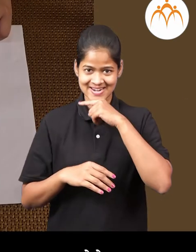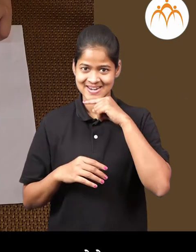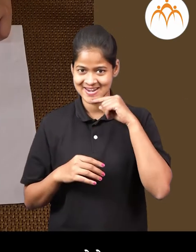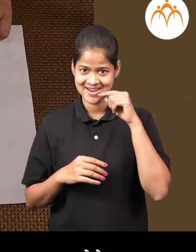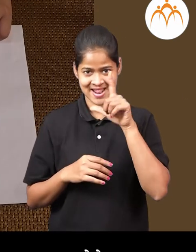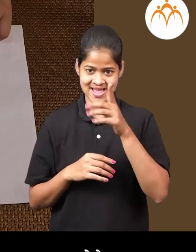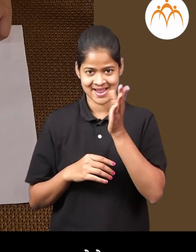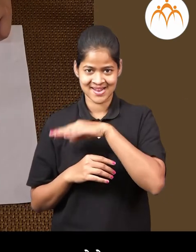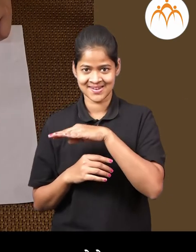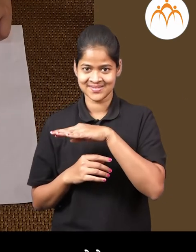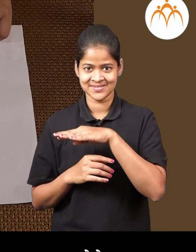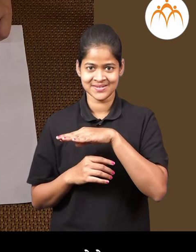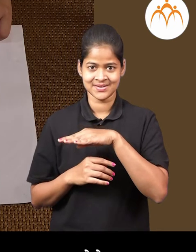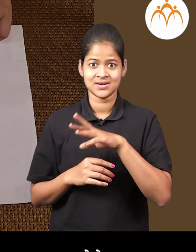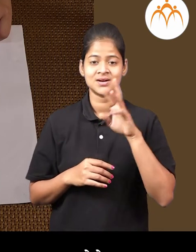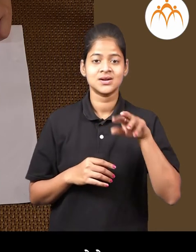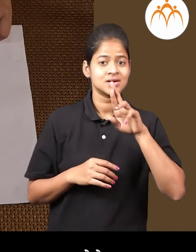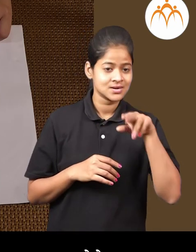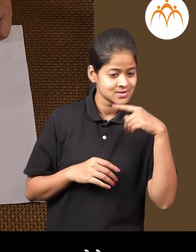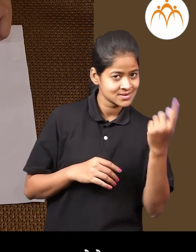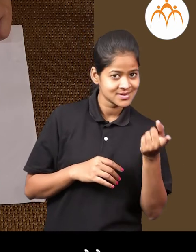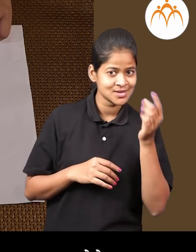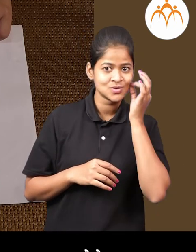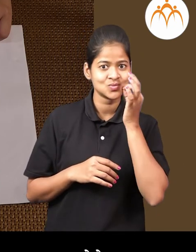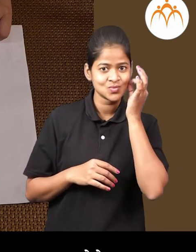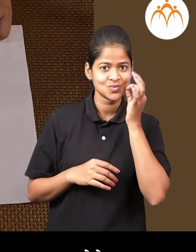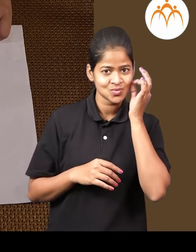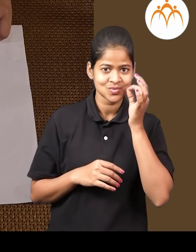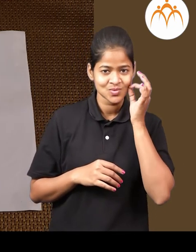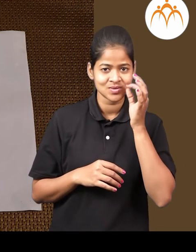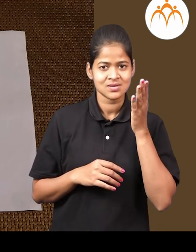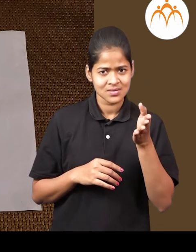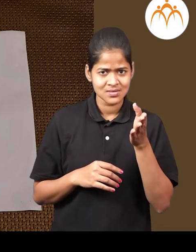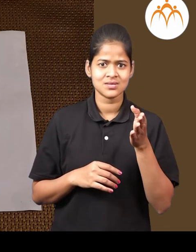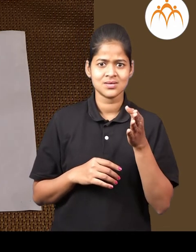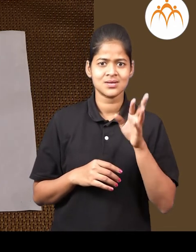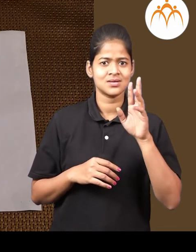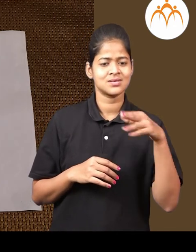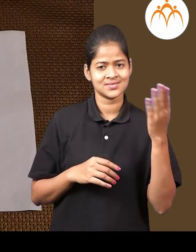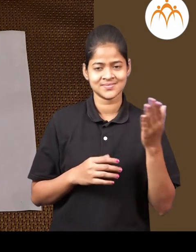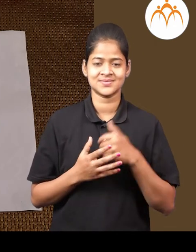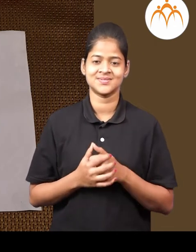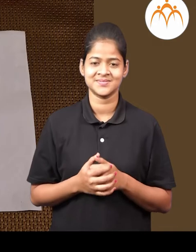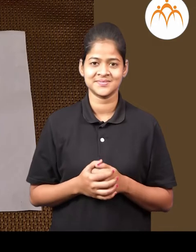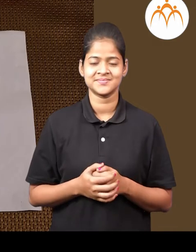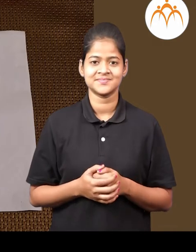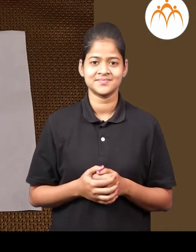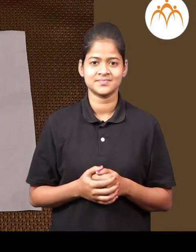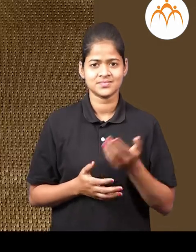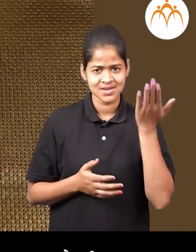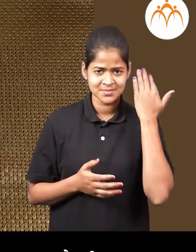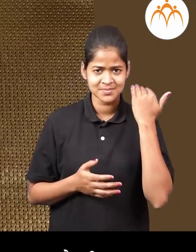लाल वर्टूल या रेशे चा डावया बाजूला होते आनी निये उजवया बाजूला